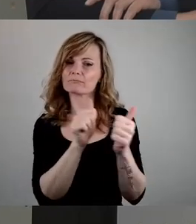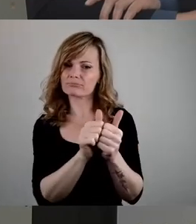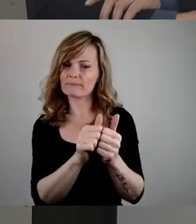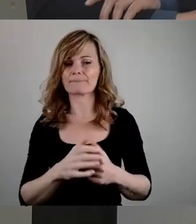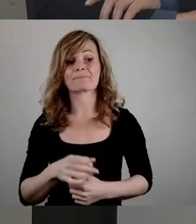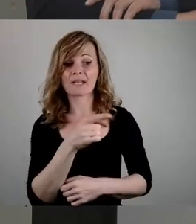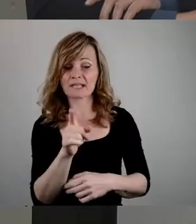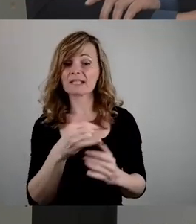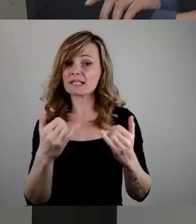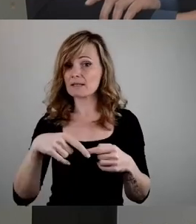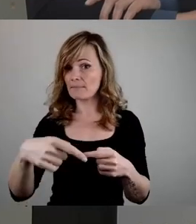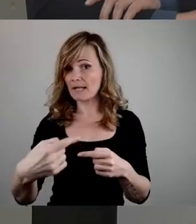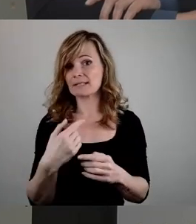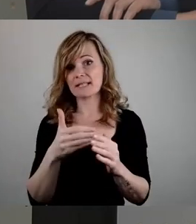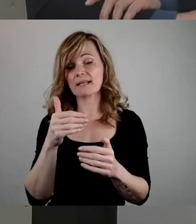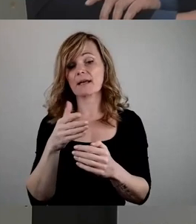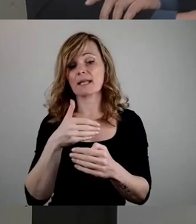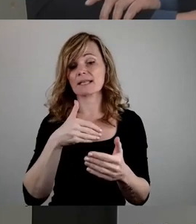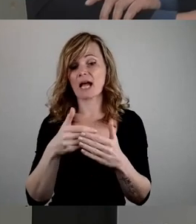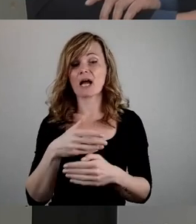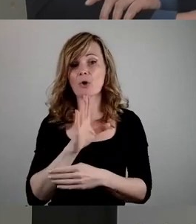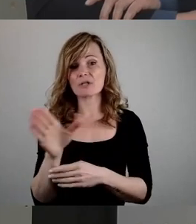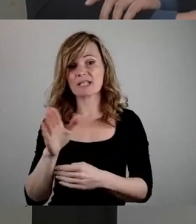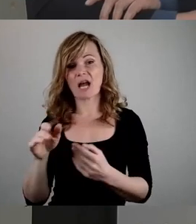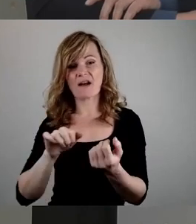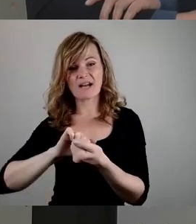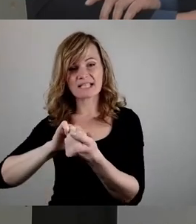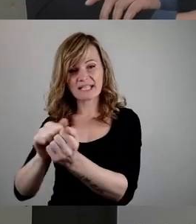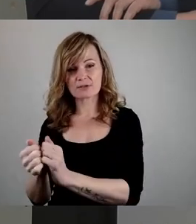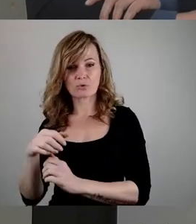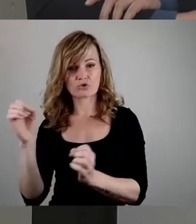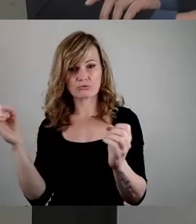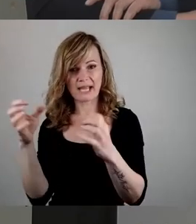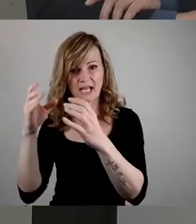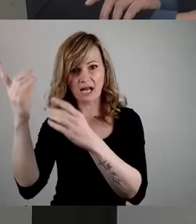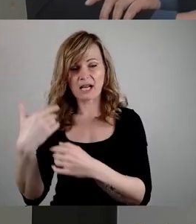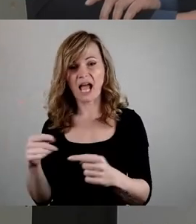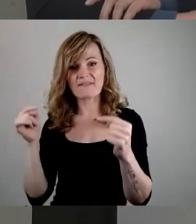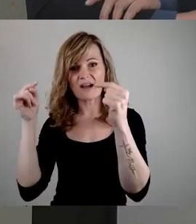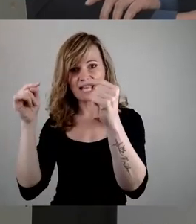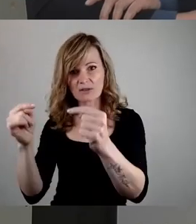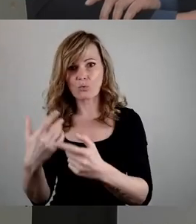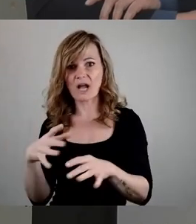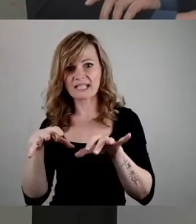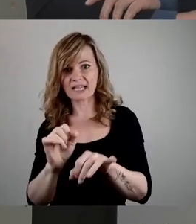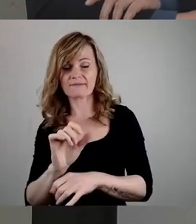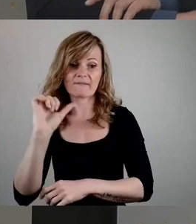anlässlich des naheöstlichen Vernichtungsspektakels zum Ziel von Anfeindungen und Angriffen. Mal wieder.